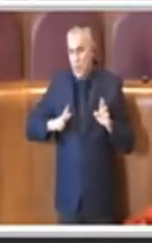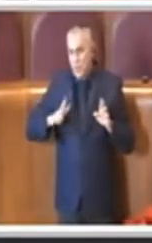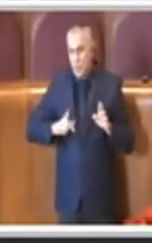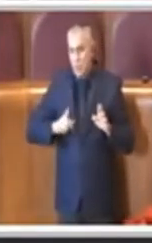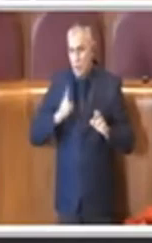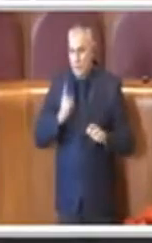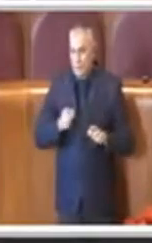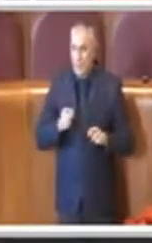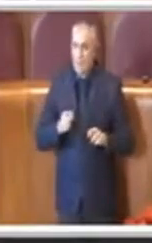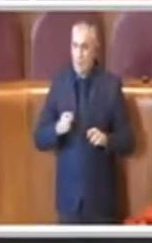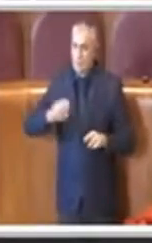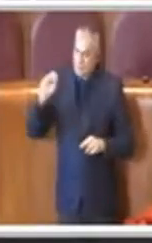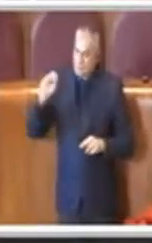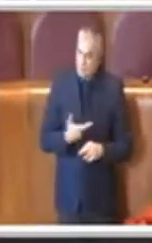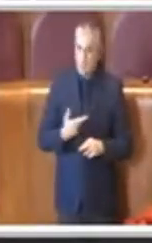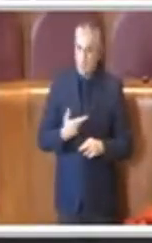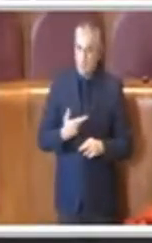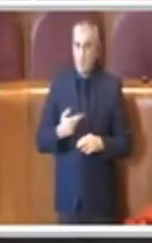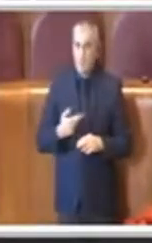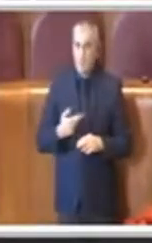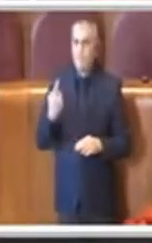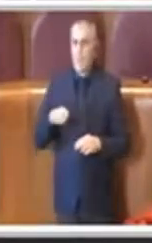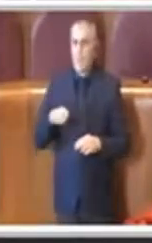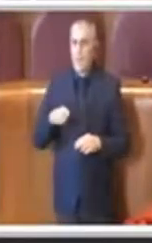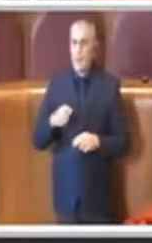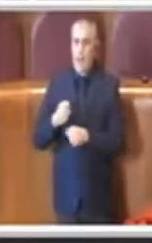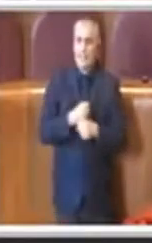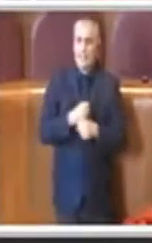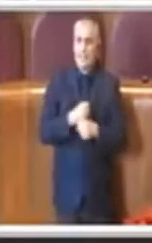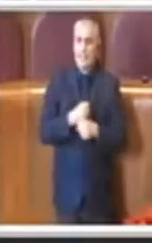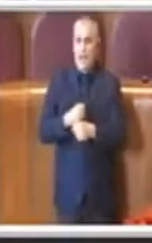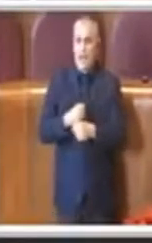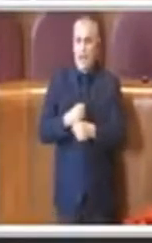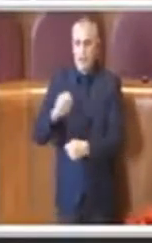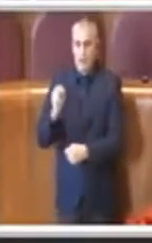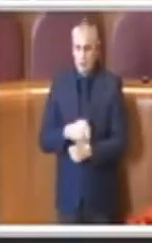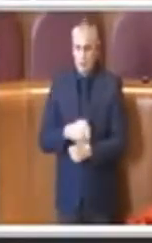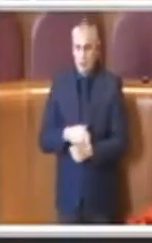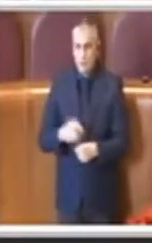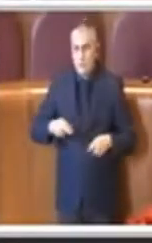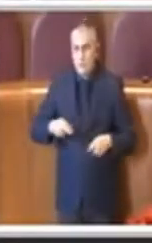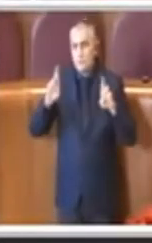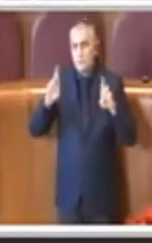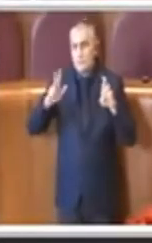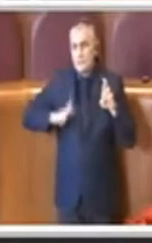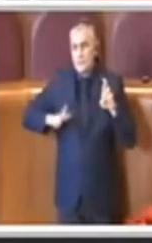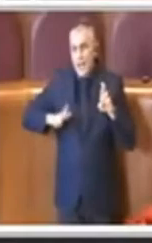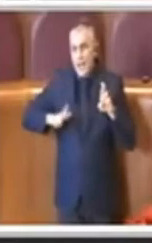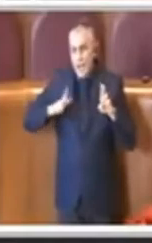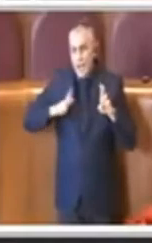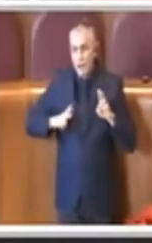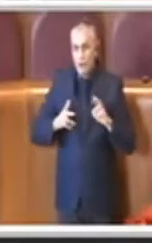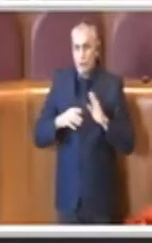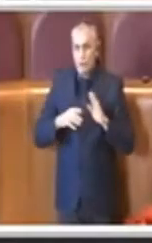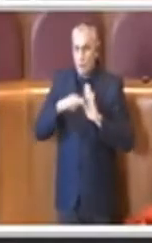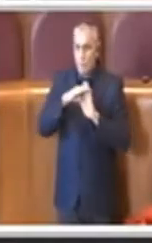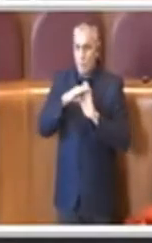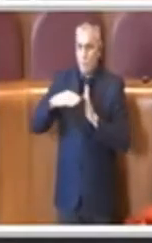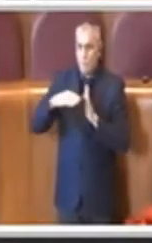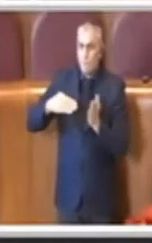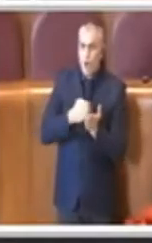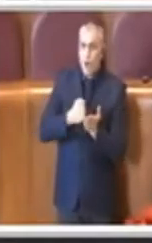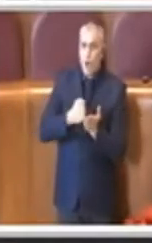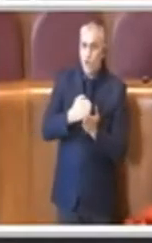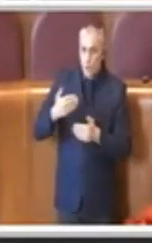più spediti nell'ITER. Quindi io auspico anche che l'ITER che è stato seguito diventi un modello